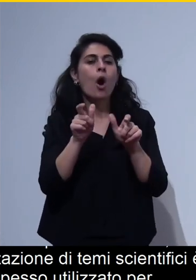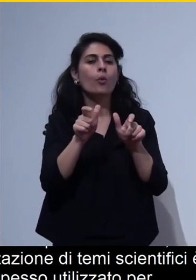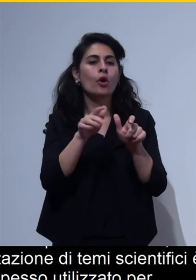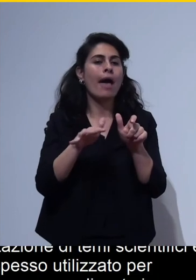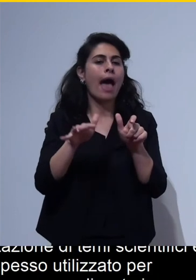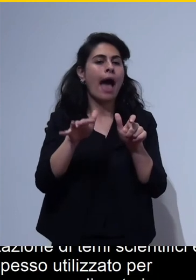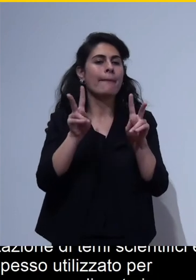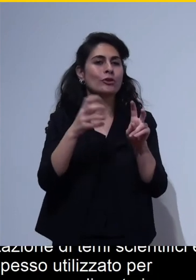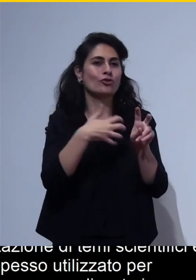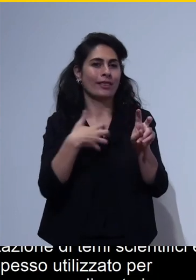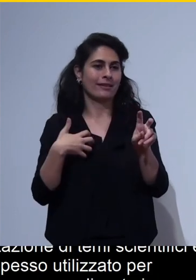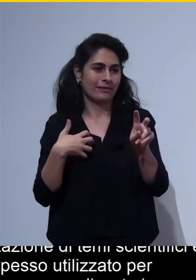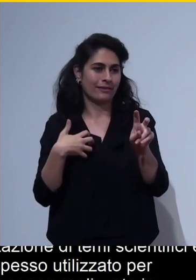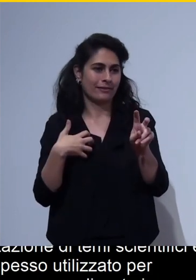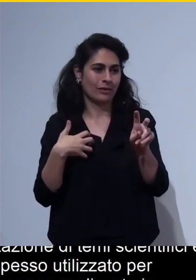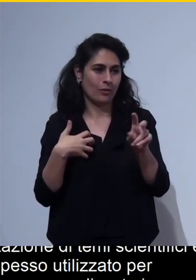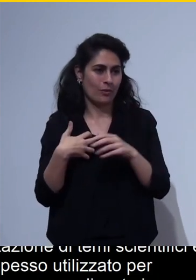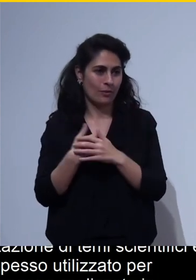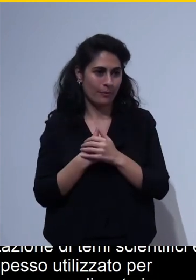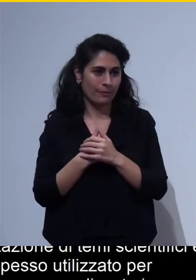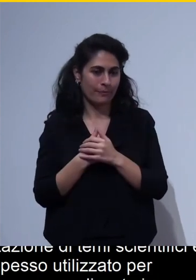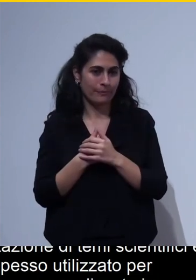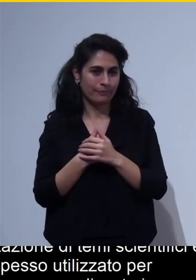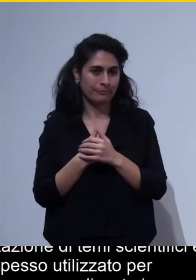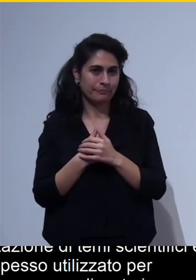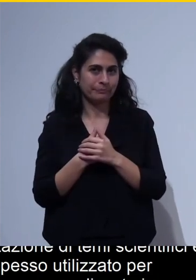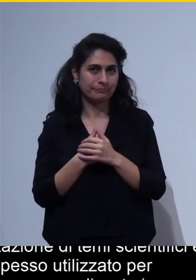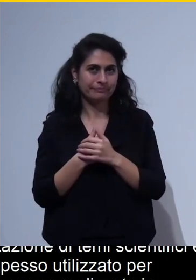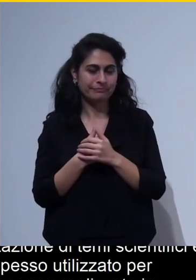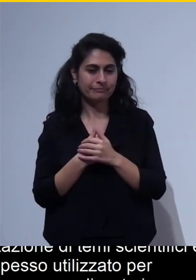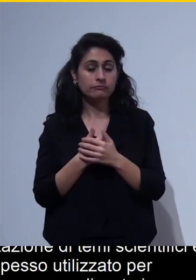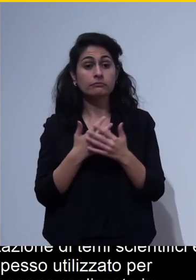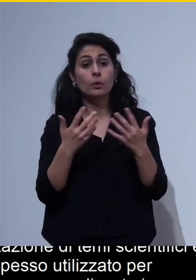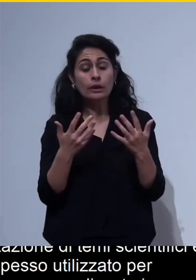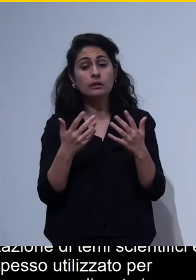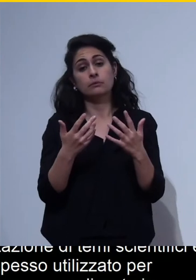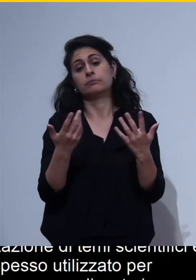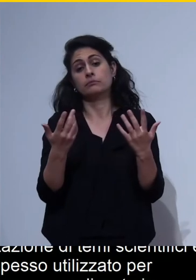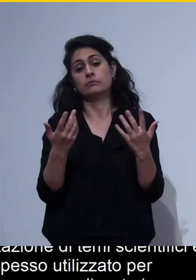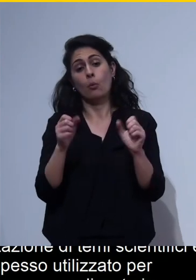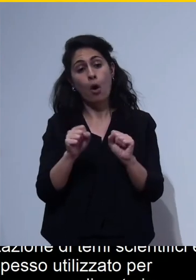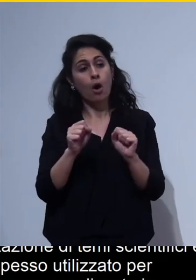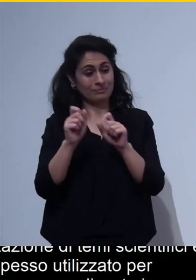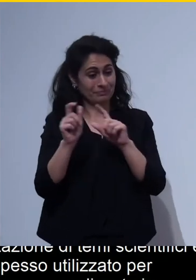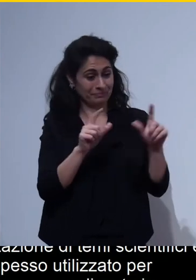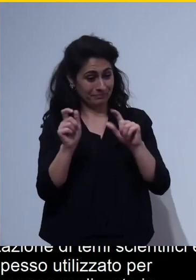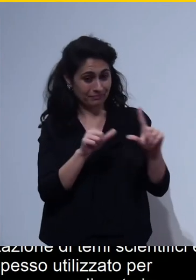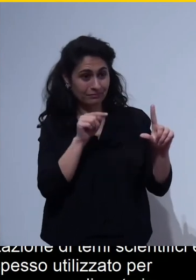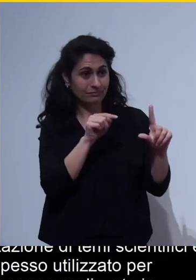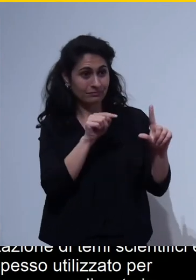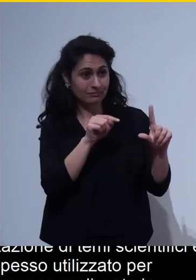anche se la diciamo la legibilità è minore perché ci sono tutte le informazioni